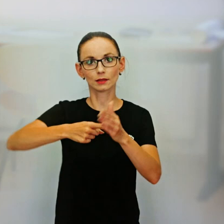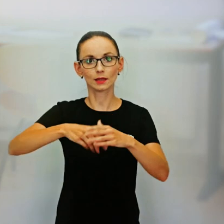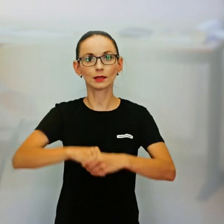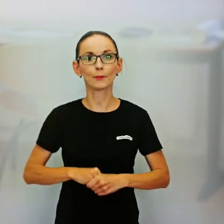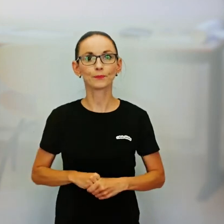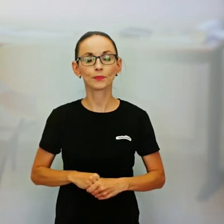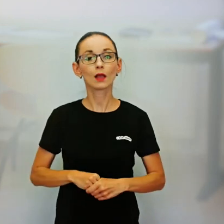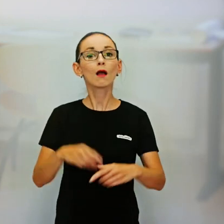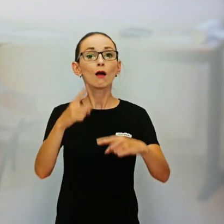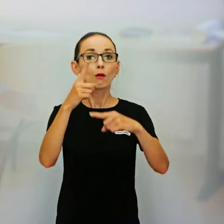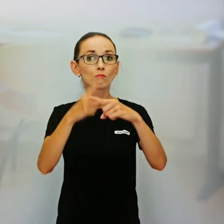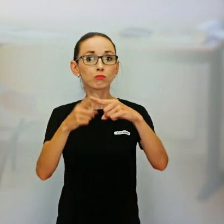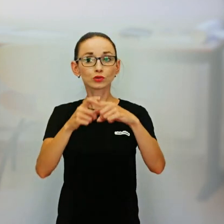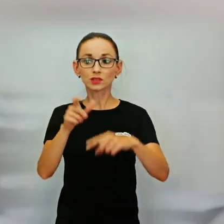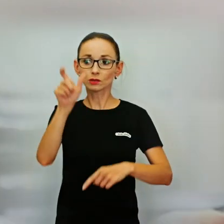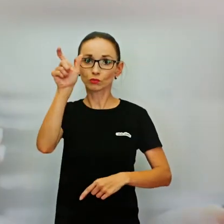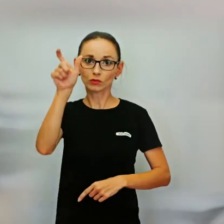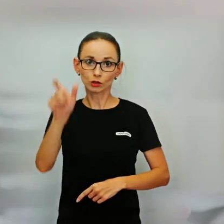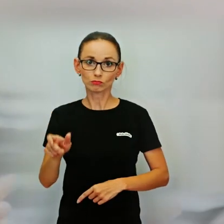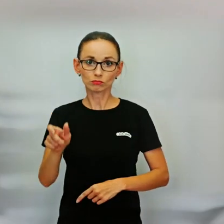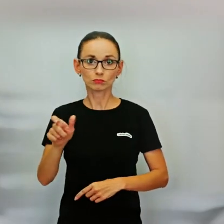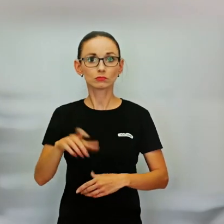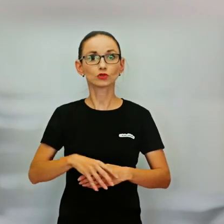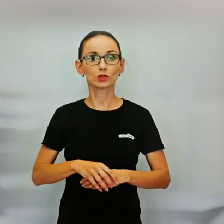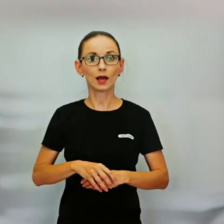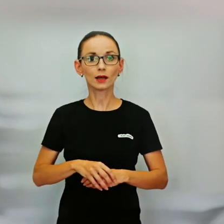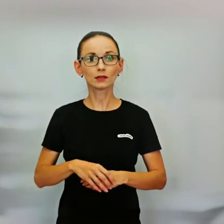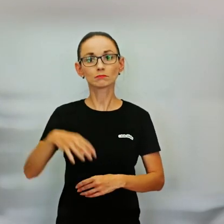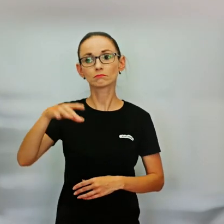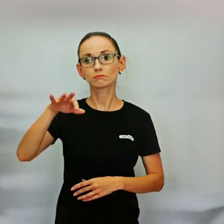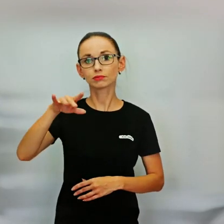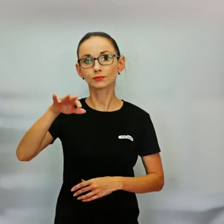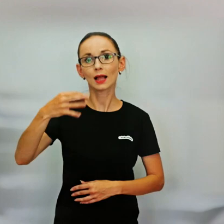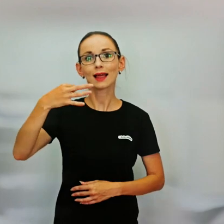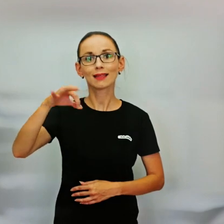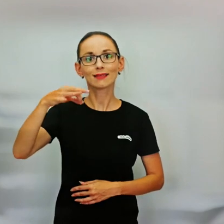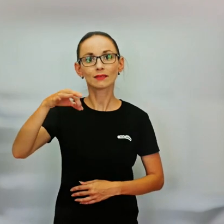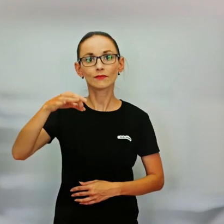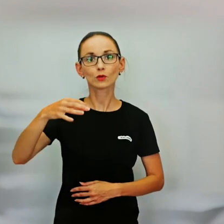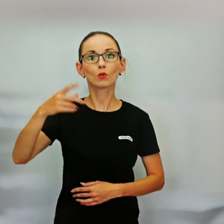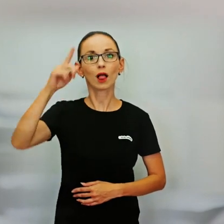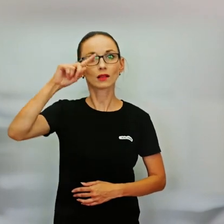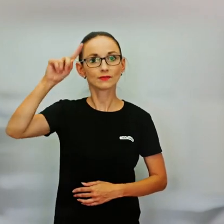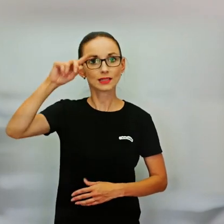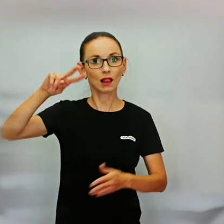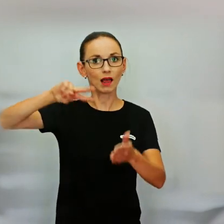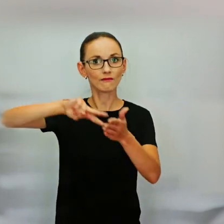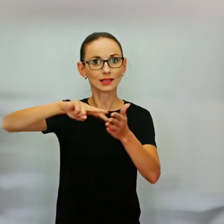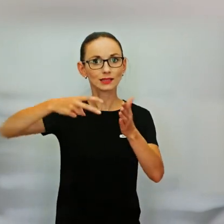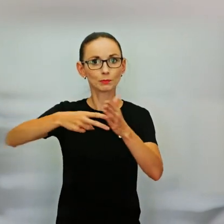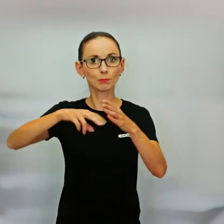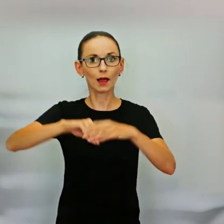ty máš papier, teba neriešim, teba raz za týždeň zoberieš špeciálny pedagóg a vlastne ty si jeho.